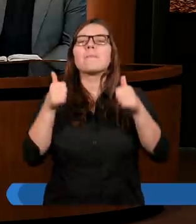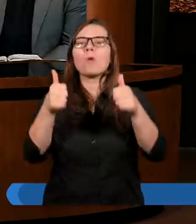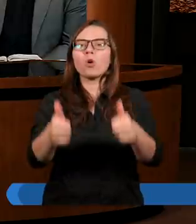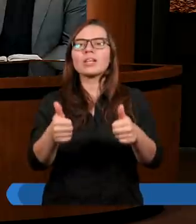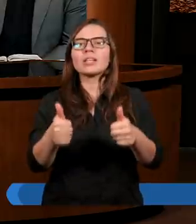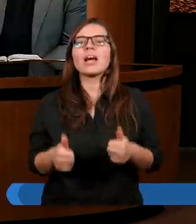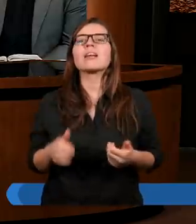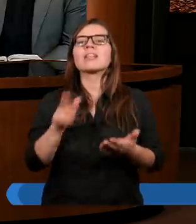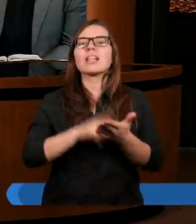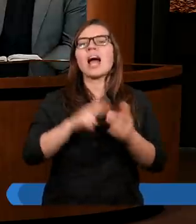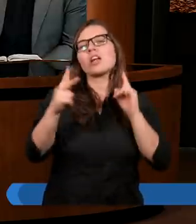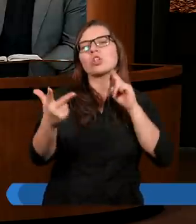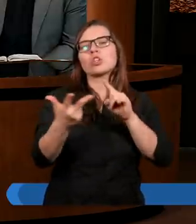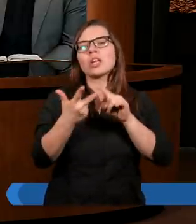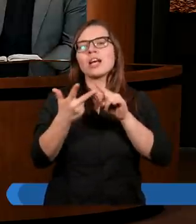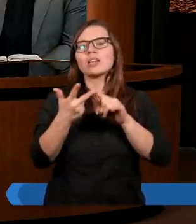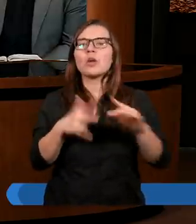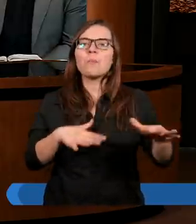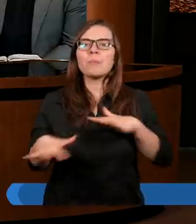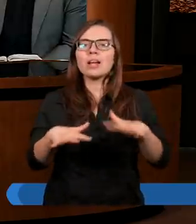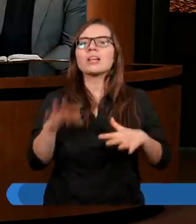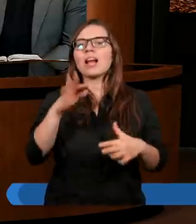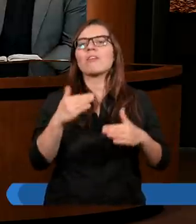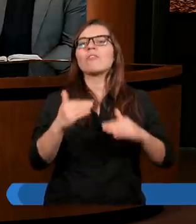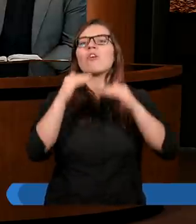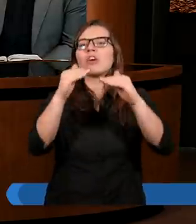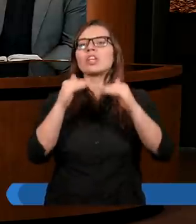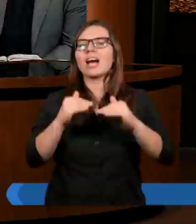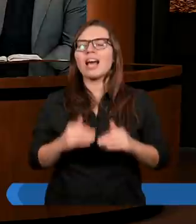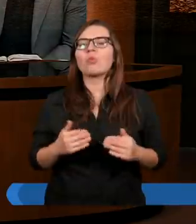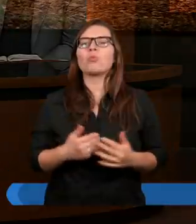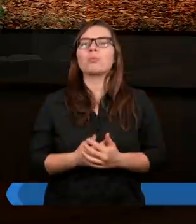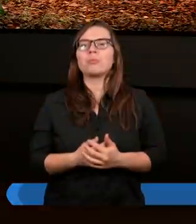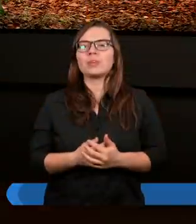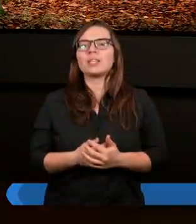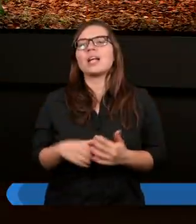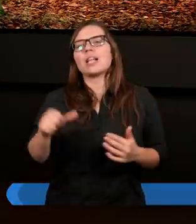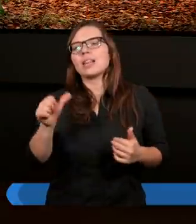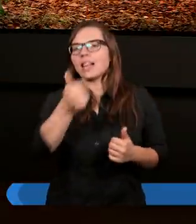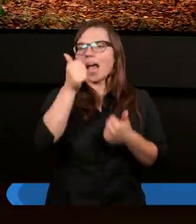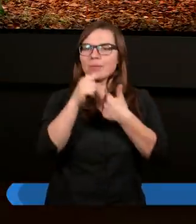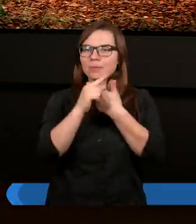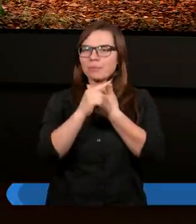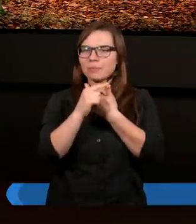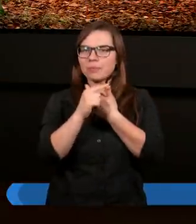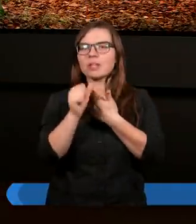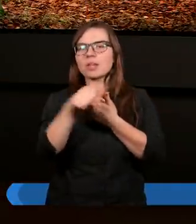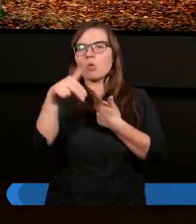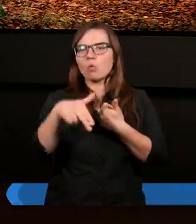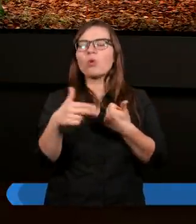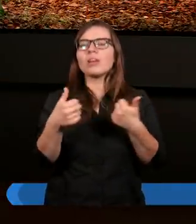na trzecim miejscu w takim szeregu pojęć. Najpierw jest